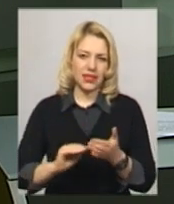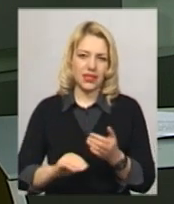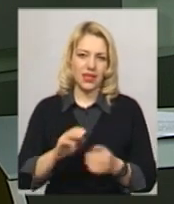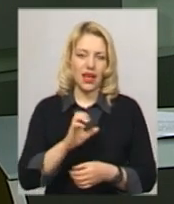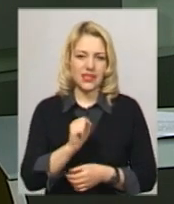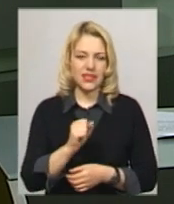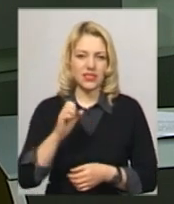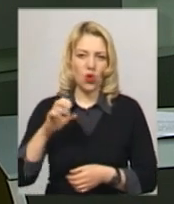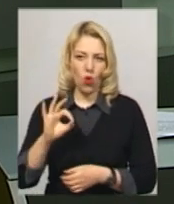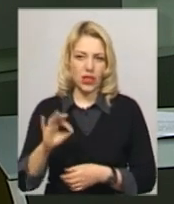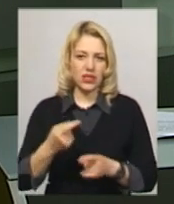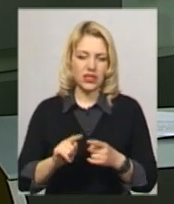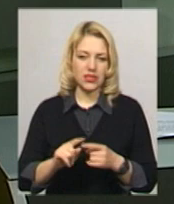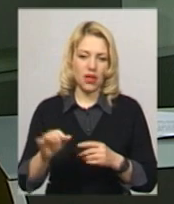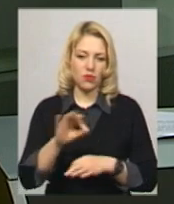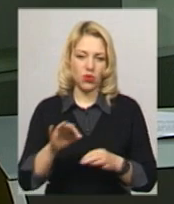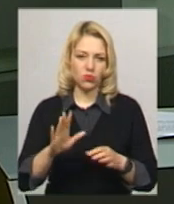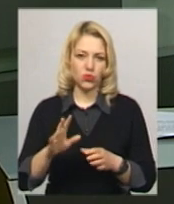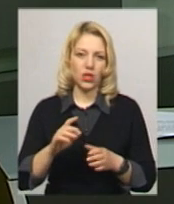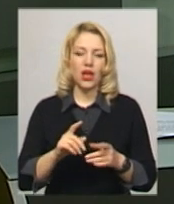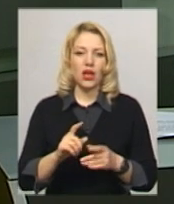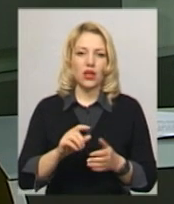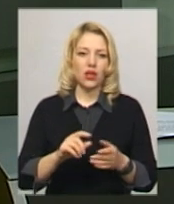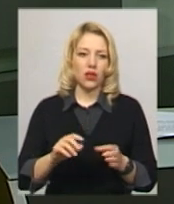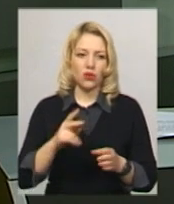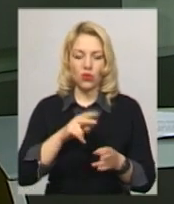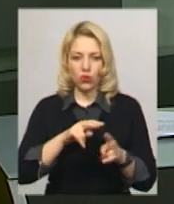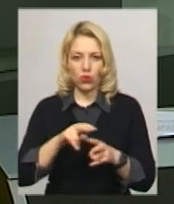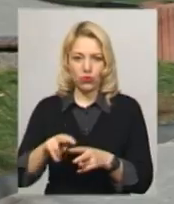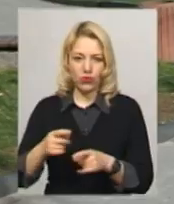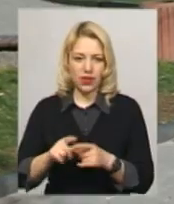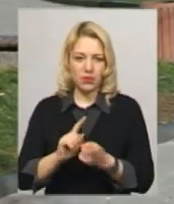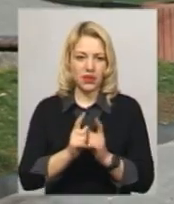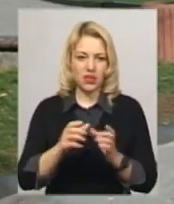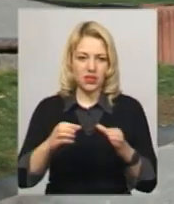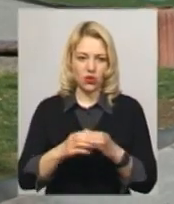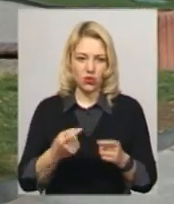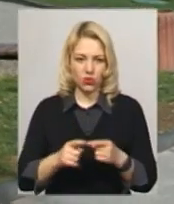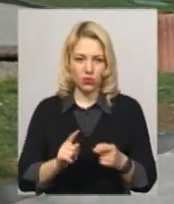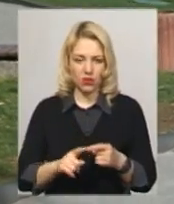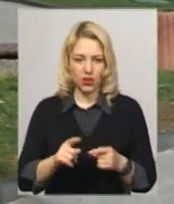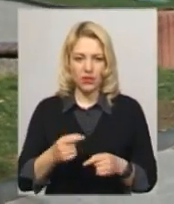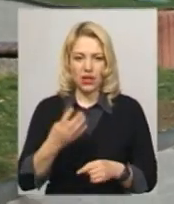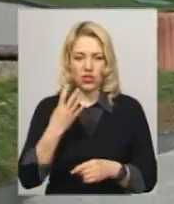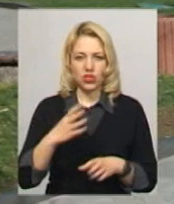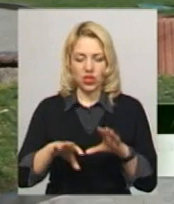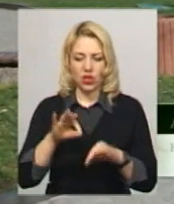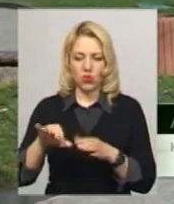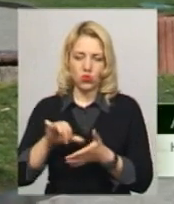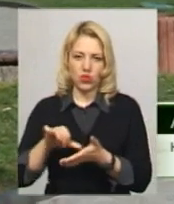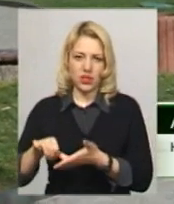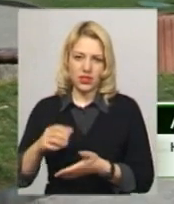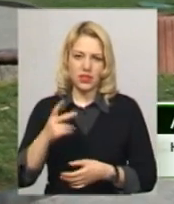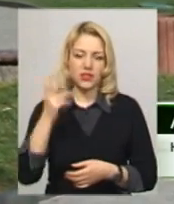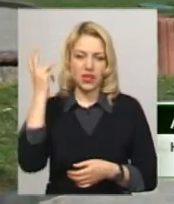Олексюк. Каже, проект куруватиме перекладацька група «Вербація». Взагалі було відібрано чотири учасниці – з Києва,